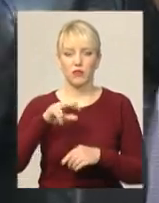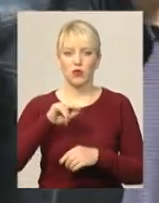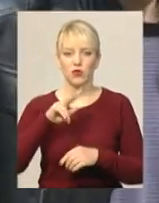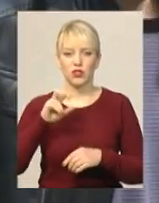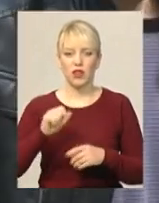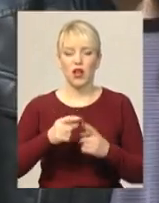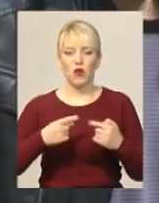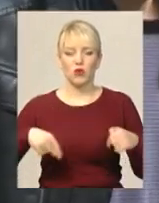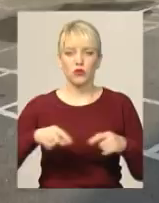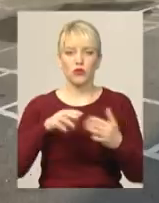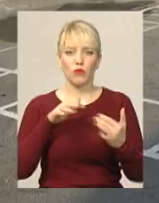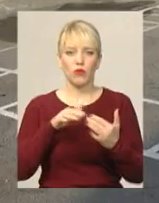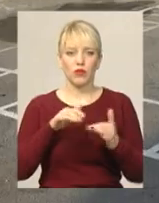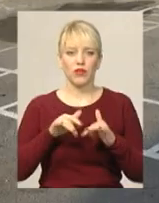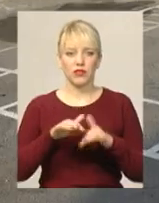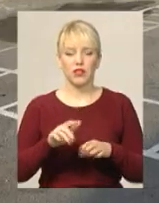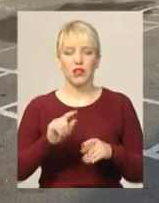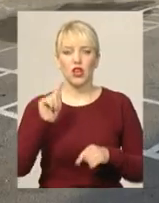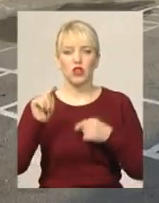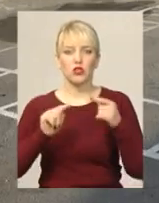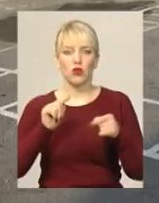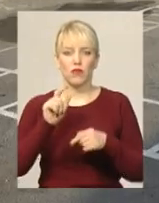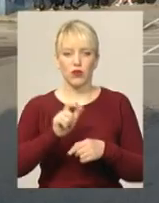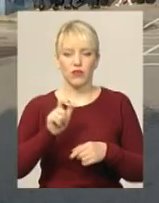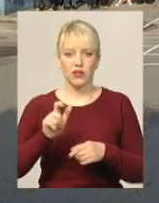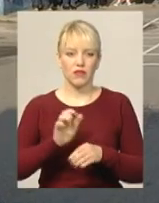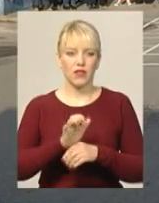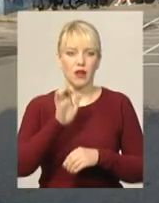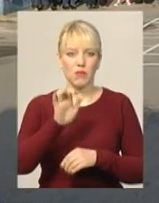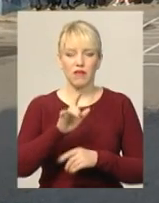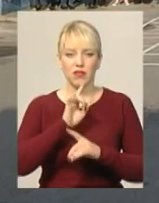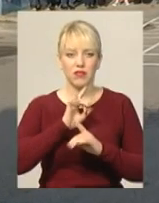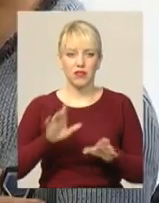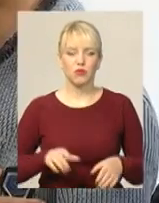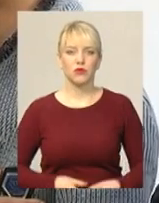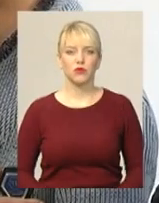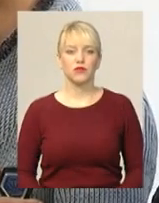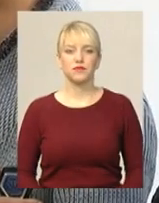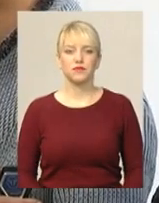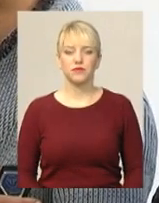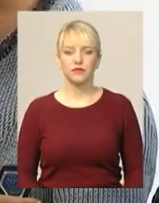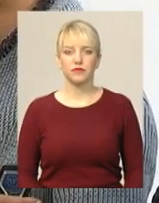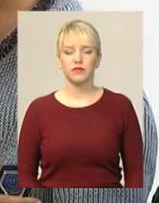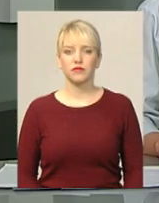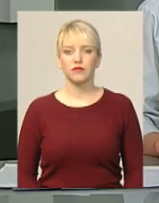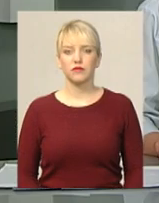бойових дій строковиків не направлятимуть. Дерина Денисенко, Іван Мовчан, Віктор Кривий. Новини. Поділля. Центр.